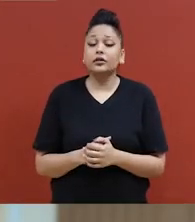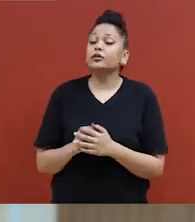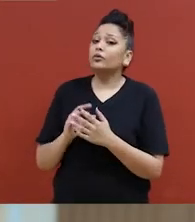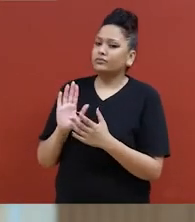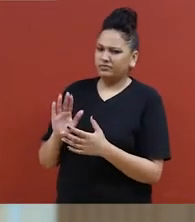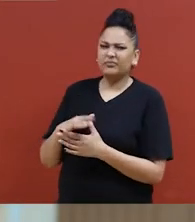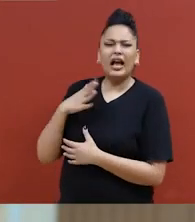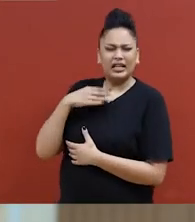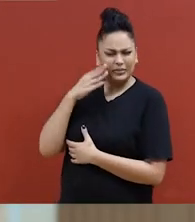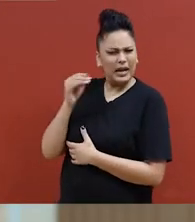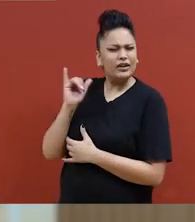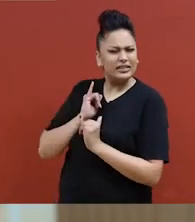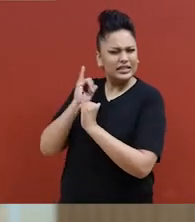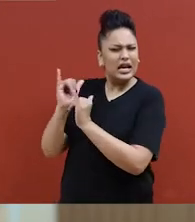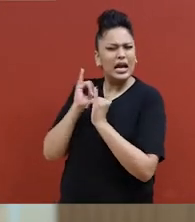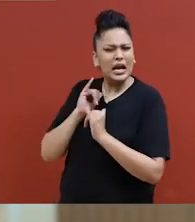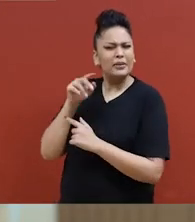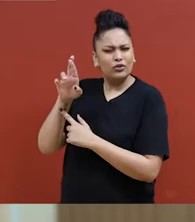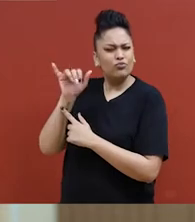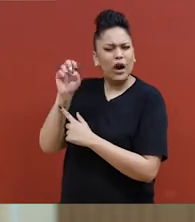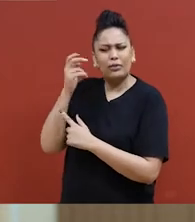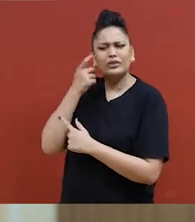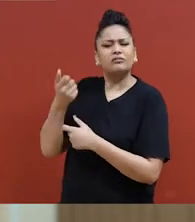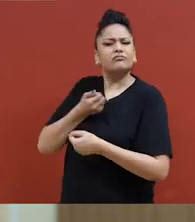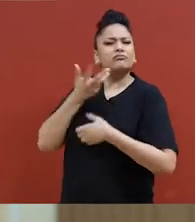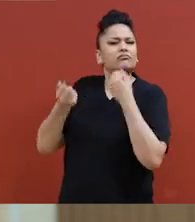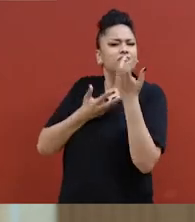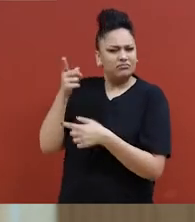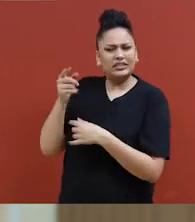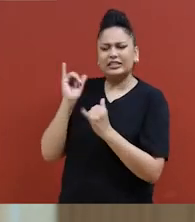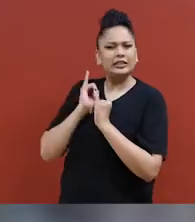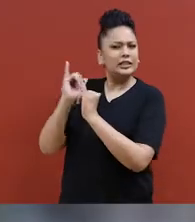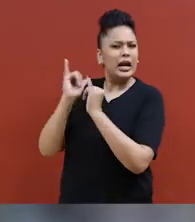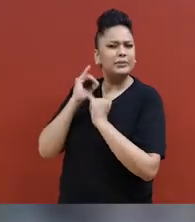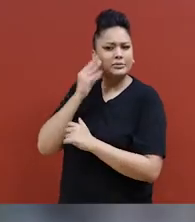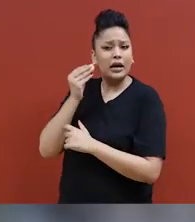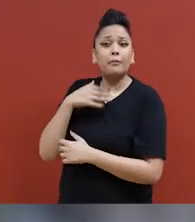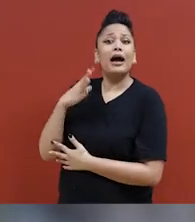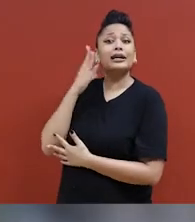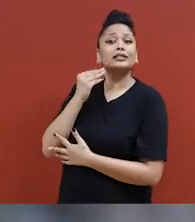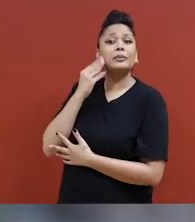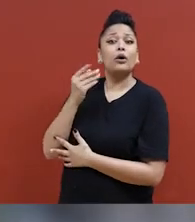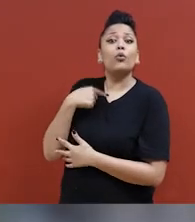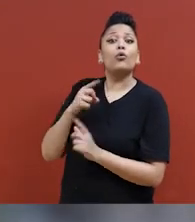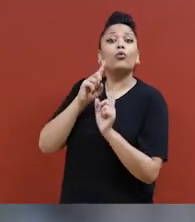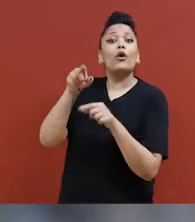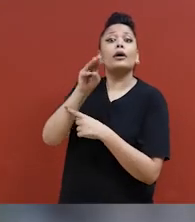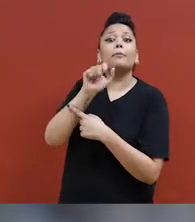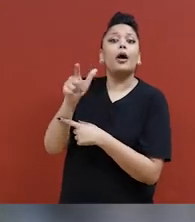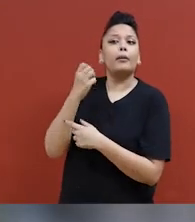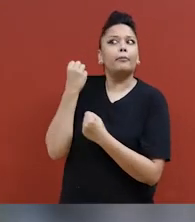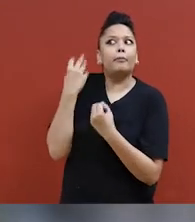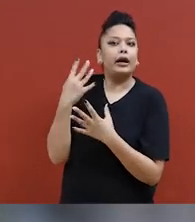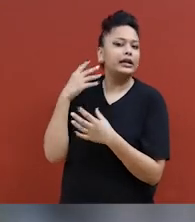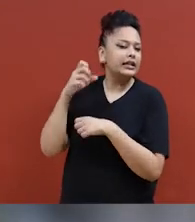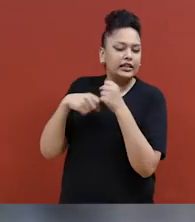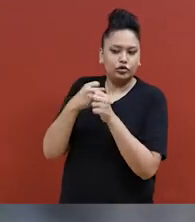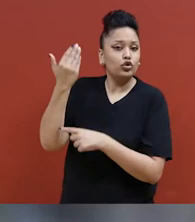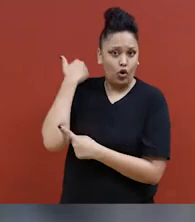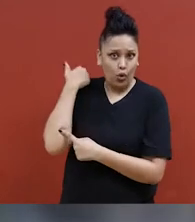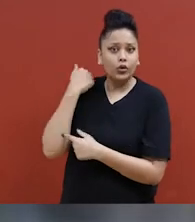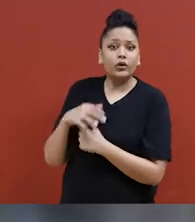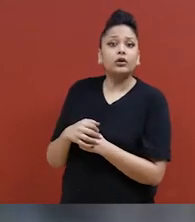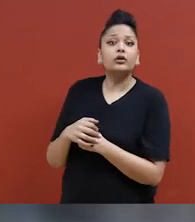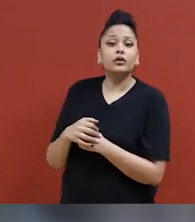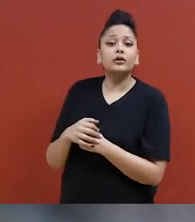Katie. J'ai souvent la même expérience que Robin. Il y a plusieurs années, j'étais dans un centre commercial avec une amie